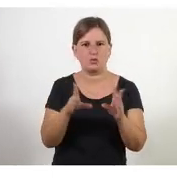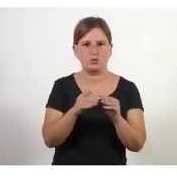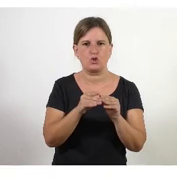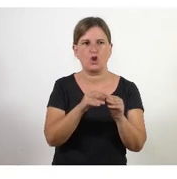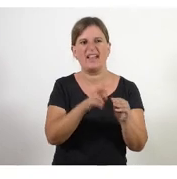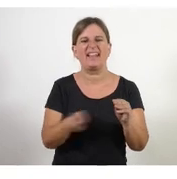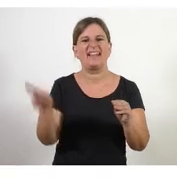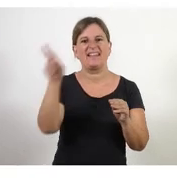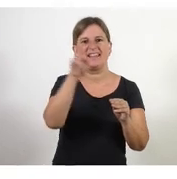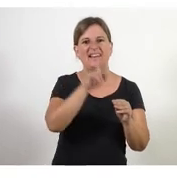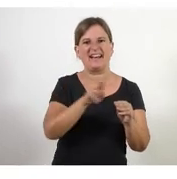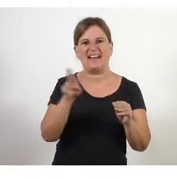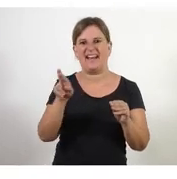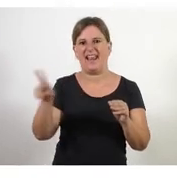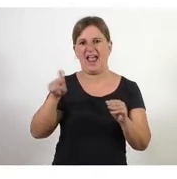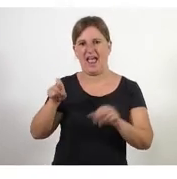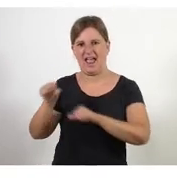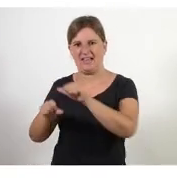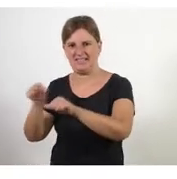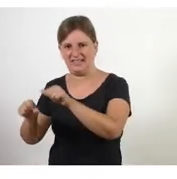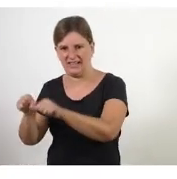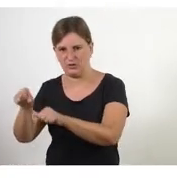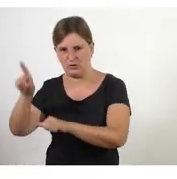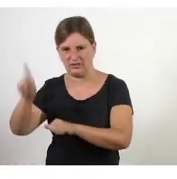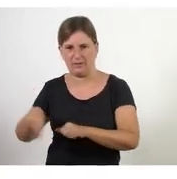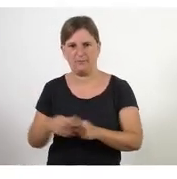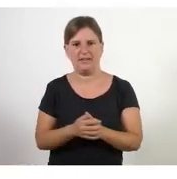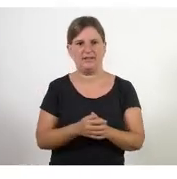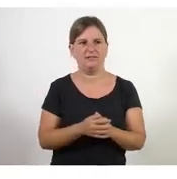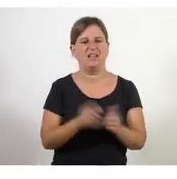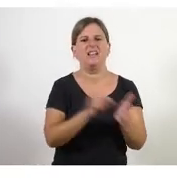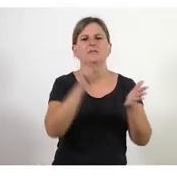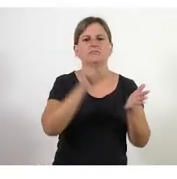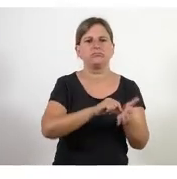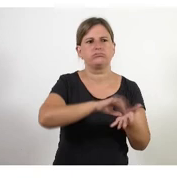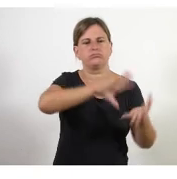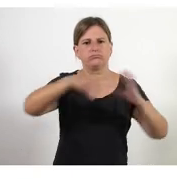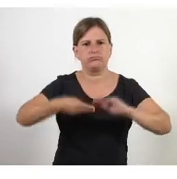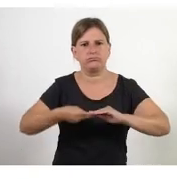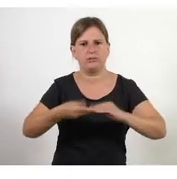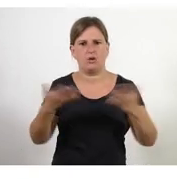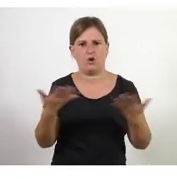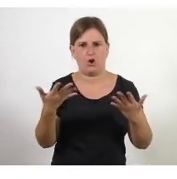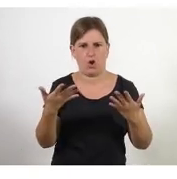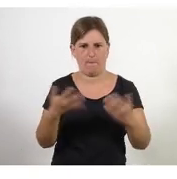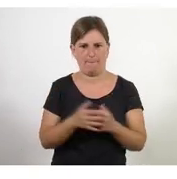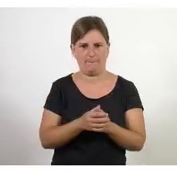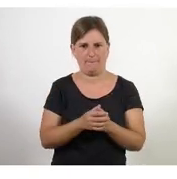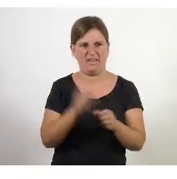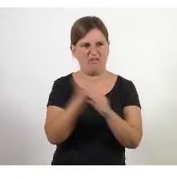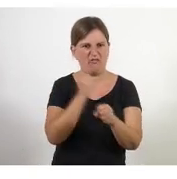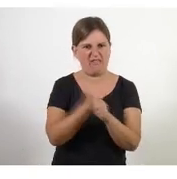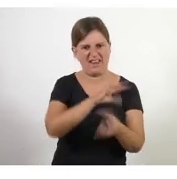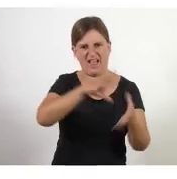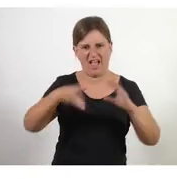que crec que també tenen importància la resolució i com reorganitzem o reassignem les tasques